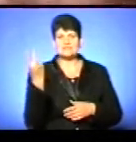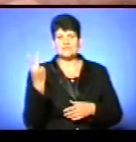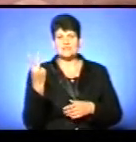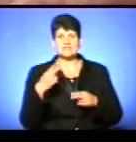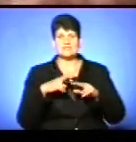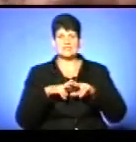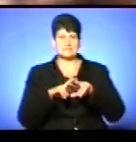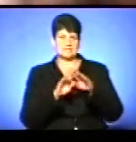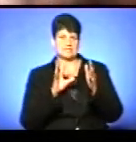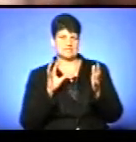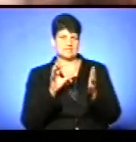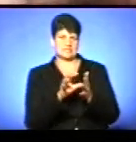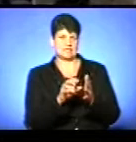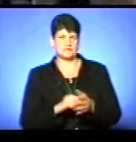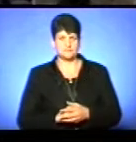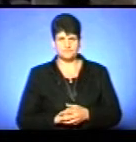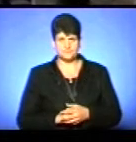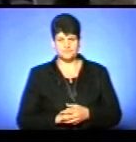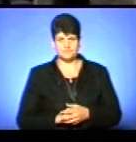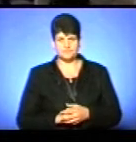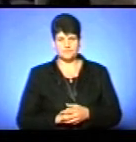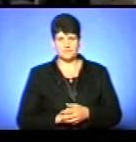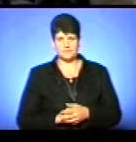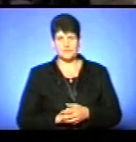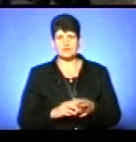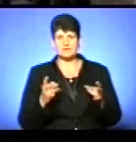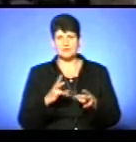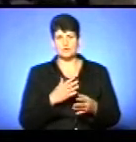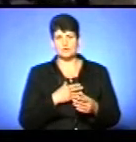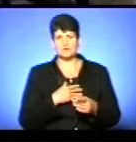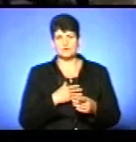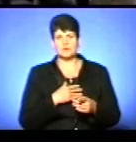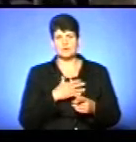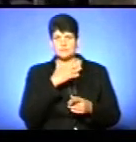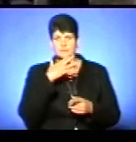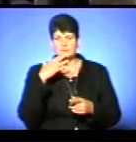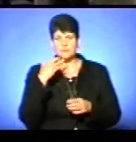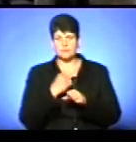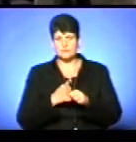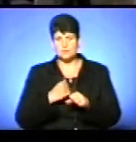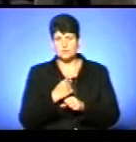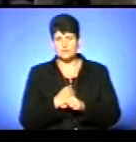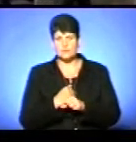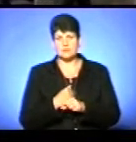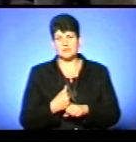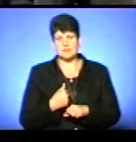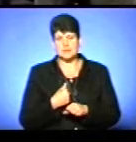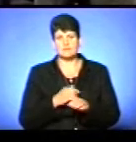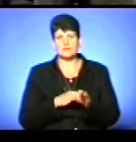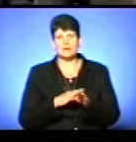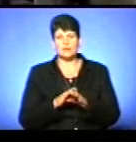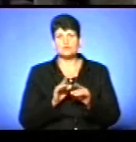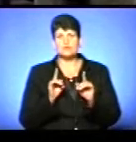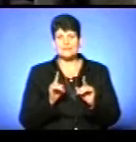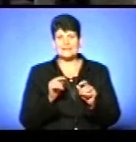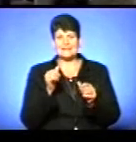згадує скульптор Дмитро Пилип'як. «Приходилось інтенсивно працювати, тому що я виконую тільки